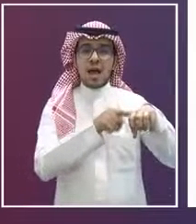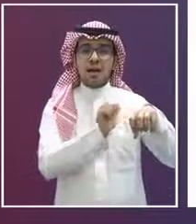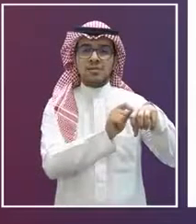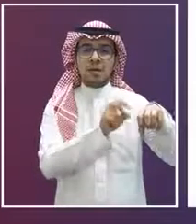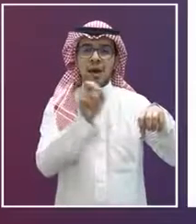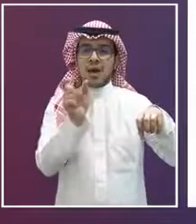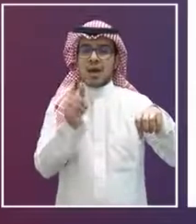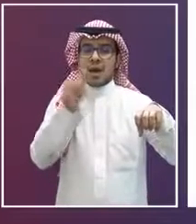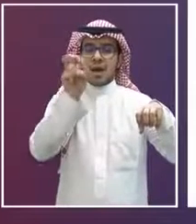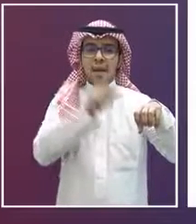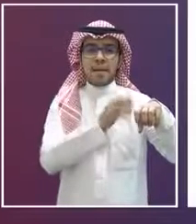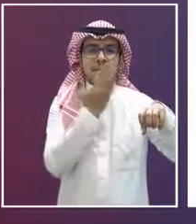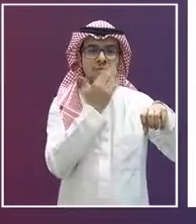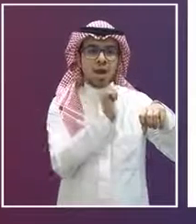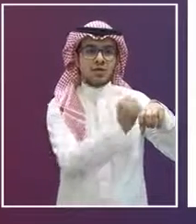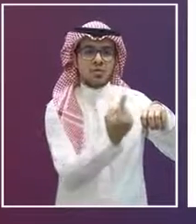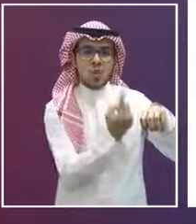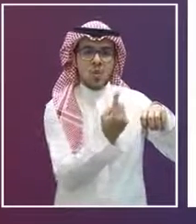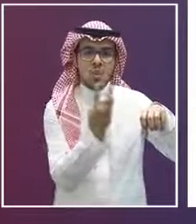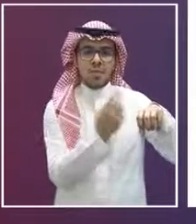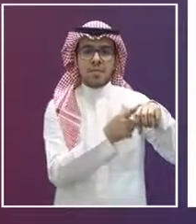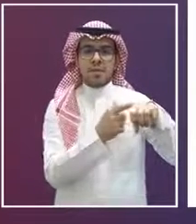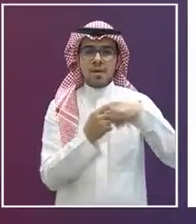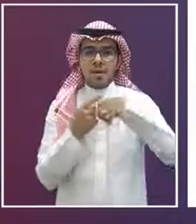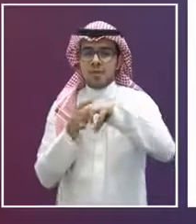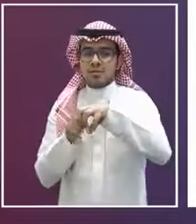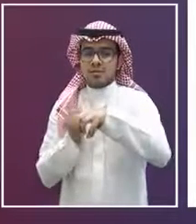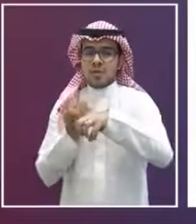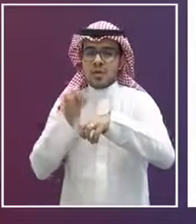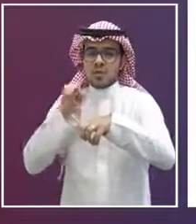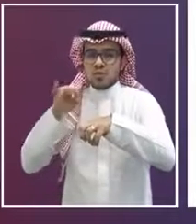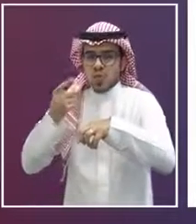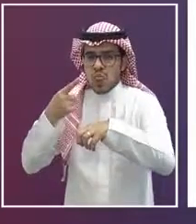قناة لكل صف دراسي بالإضافة لما سيتم أرشفته بهذه القنوات ترجمة